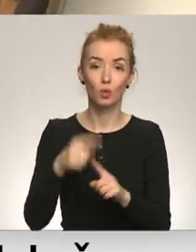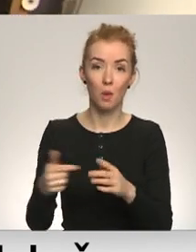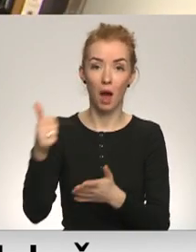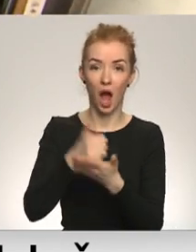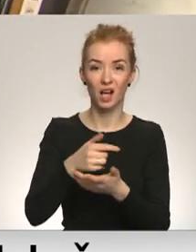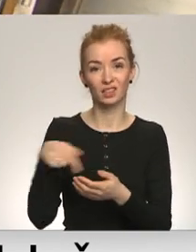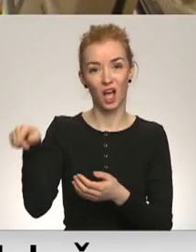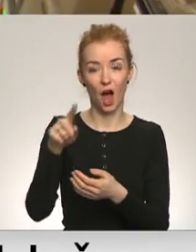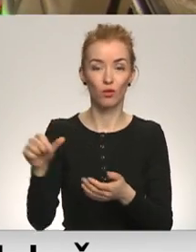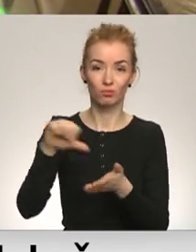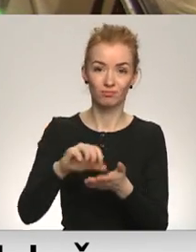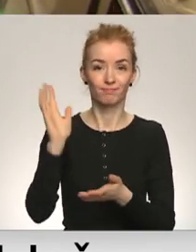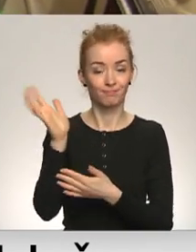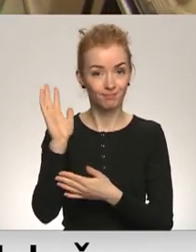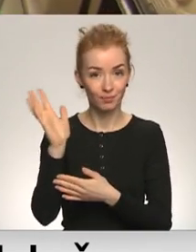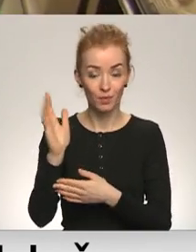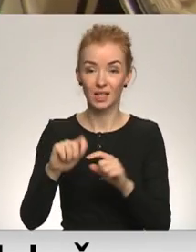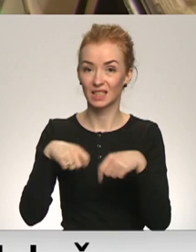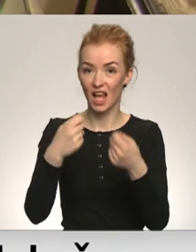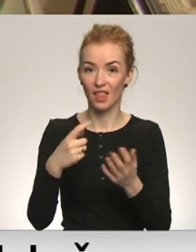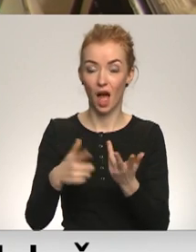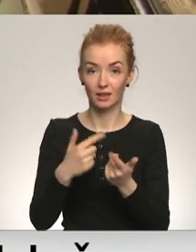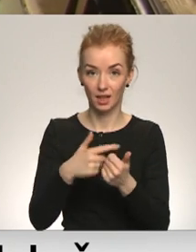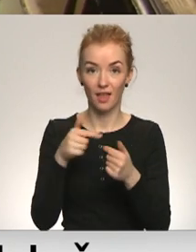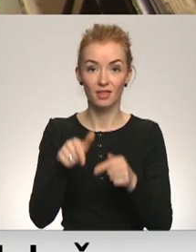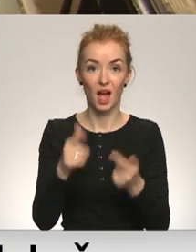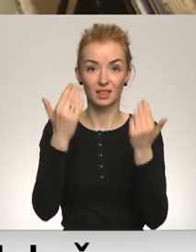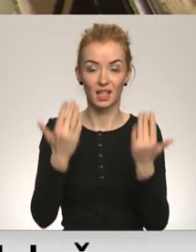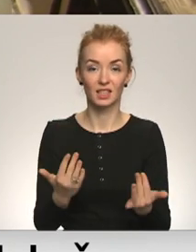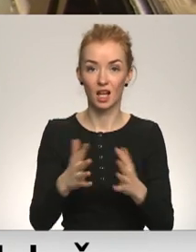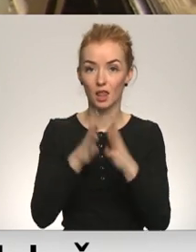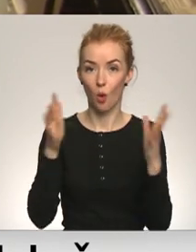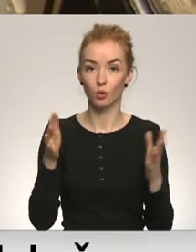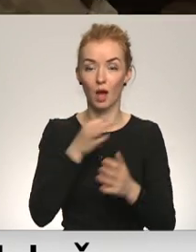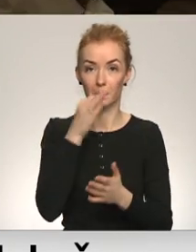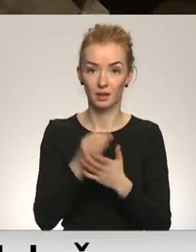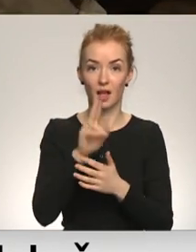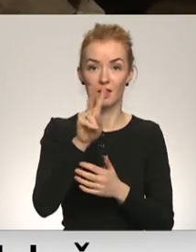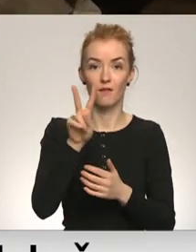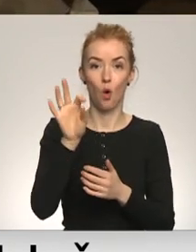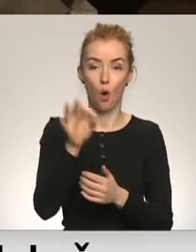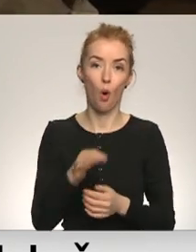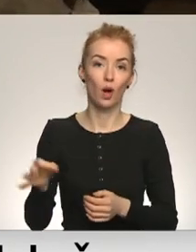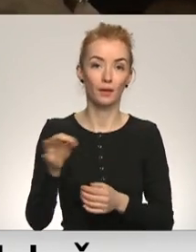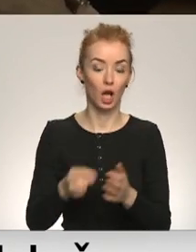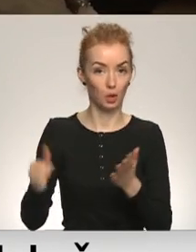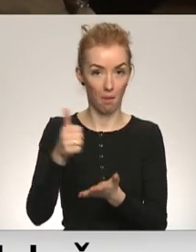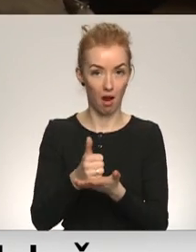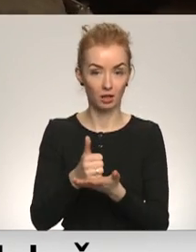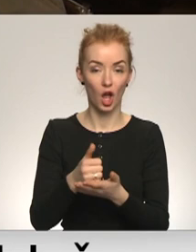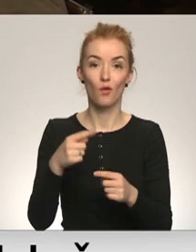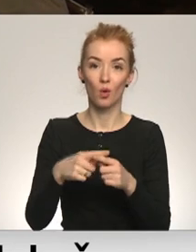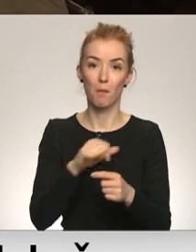aptuveni pusotras stundas garumā, sniegtās atskaites secina vairāko atbildīgo nevalstisko organizāciju pārstāvju un